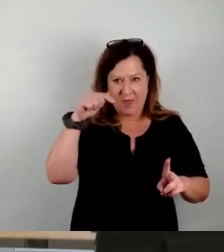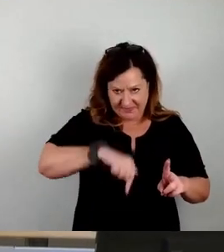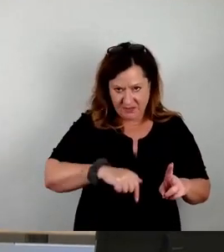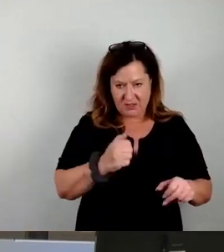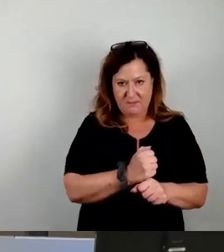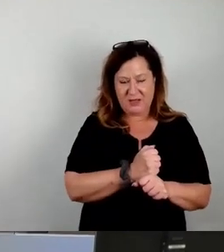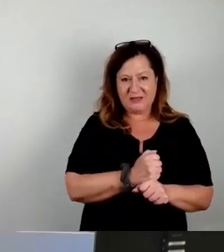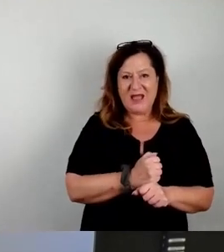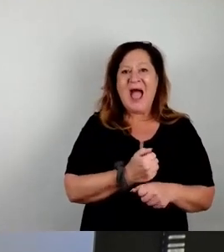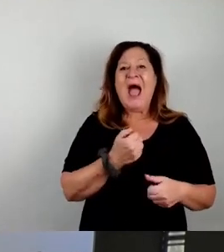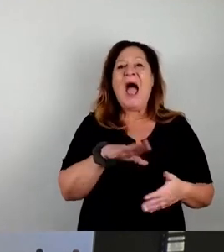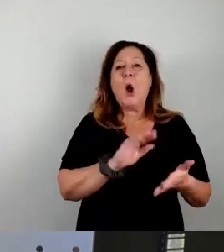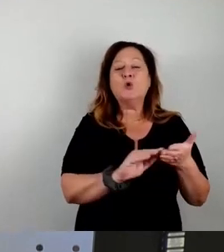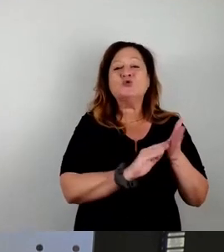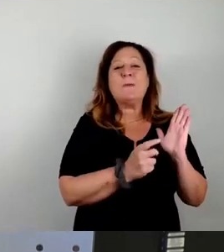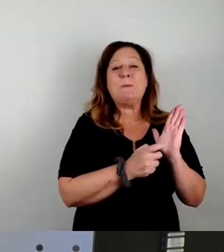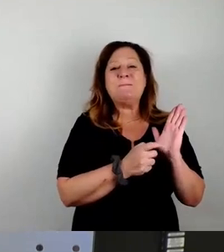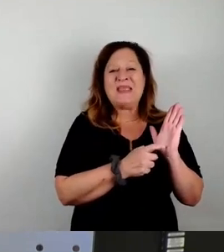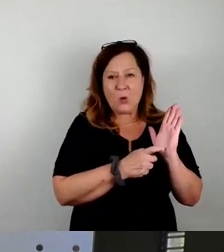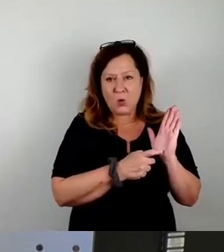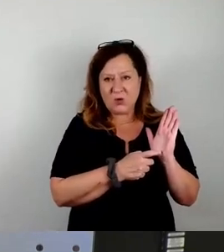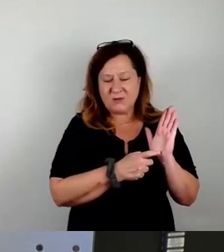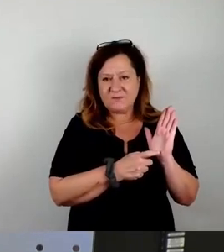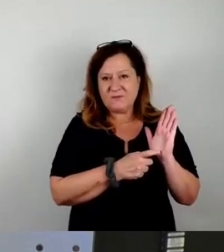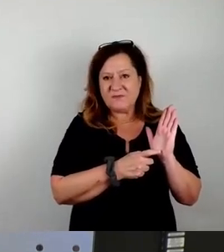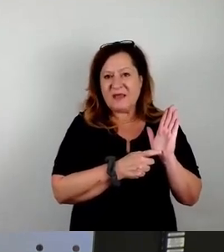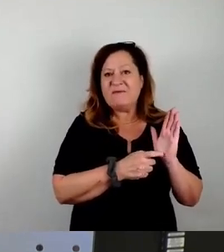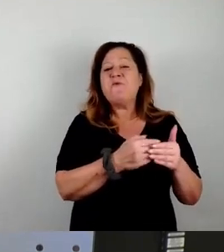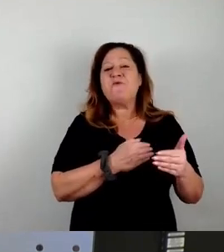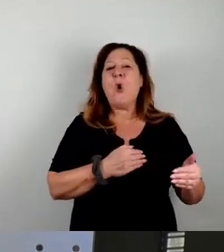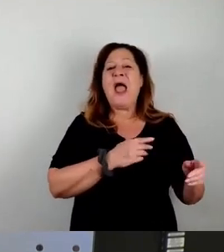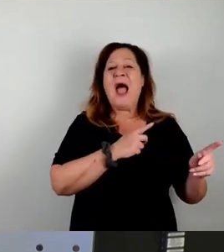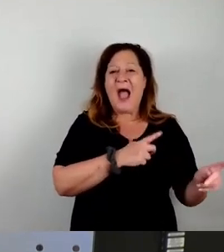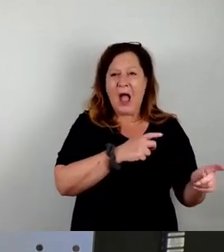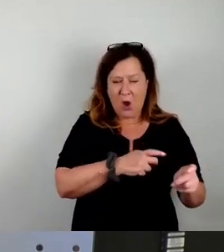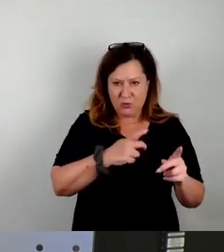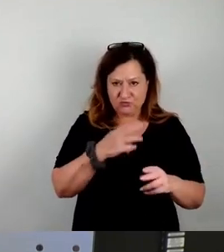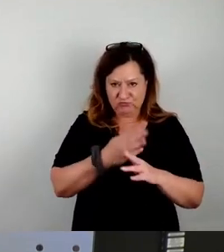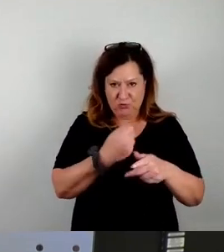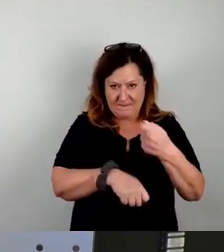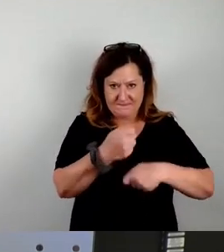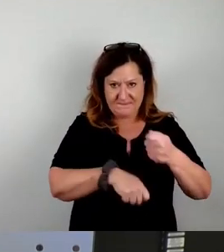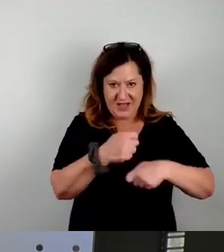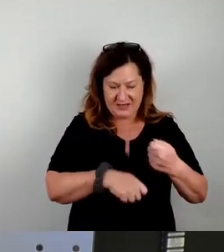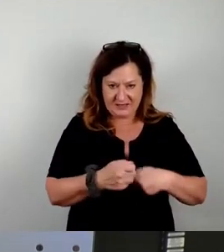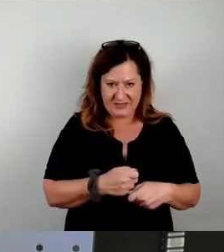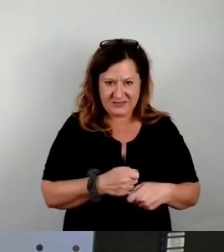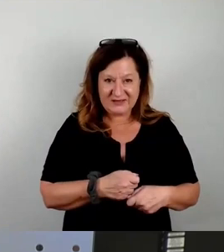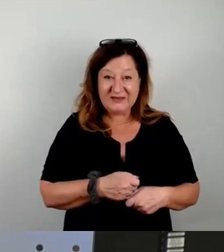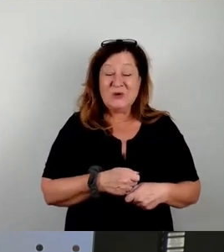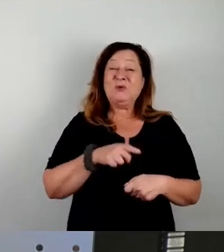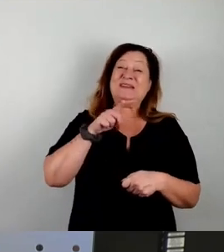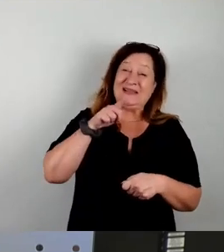Ausschreibungsbedingungen wurden vorher in Ausschüssen behandelt. Und bei dieser Entscheidung